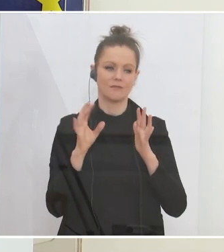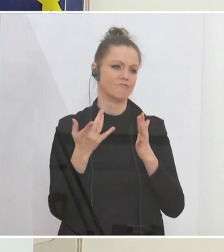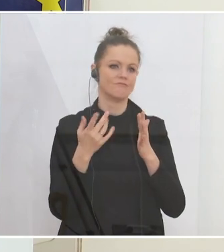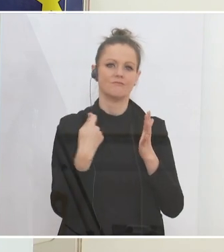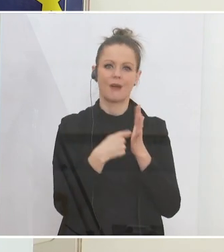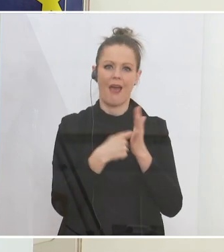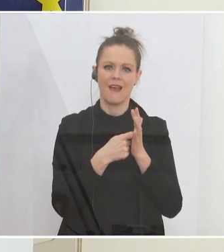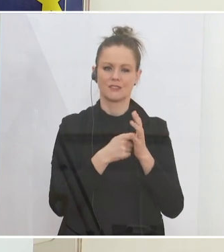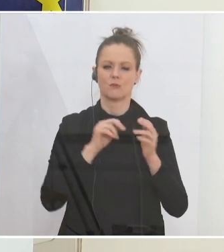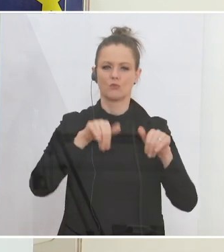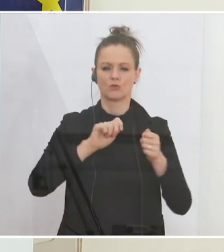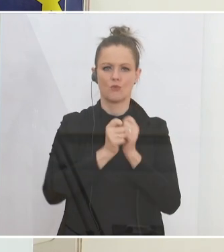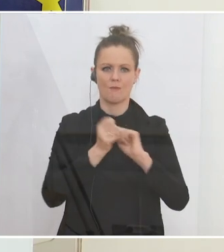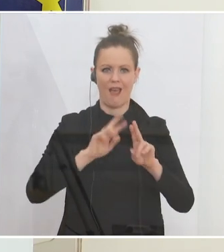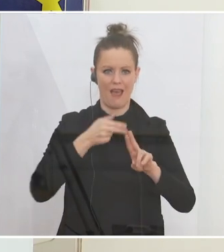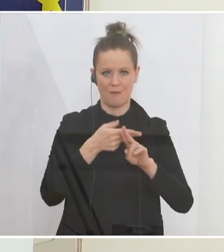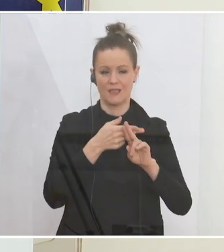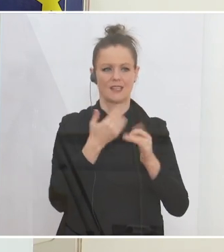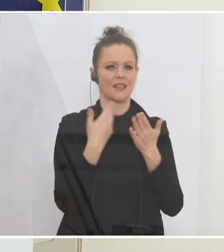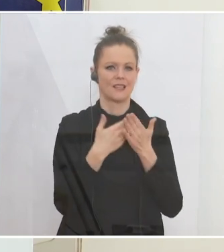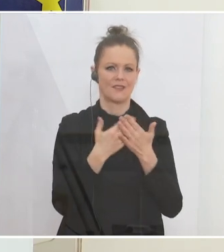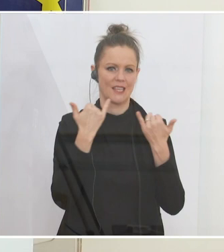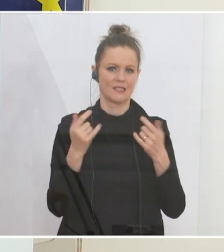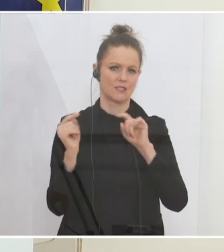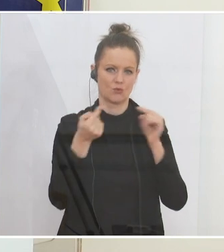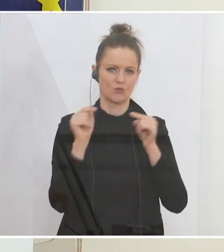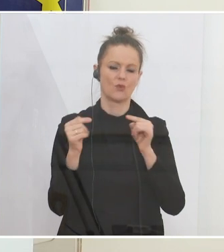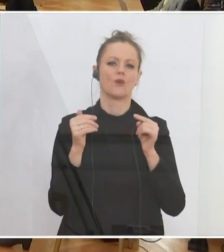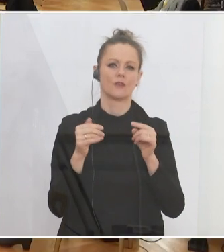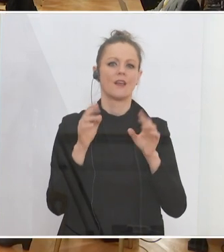Und ich glaube, dass man auch diese Debatte eben nutzen muss, um diese Vereinheitlichung jetzt endlich herbeizuführen.